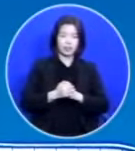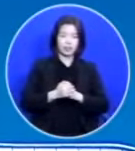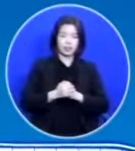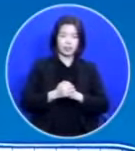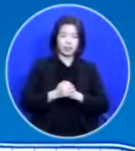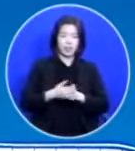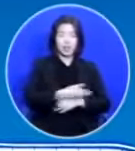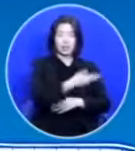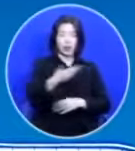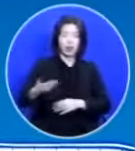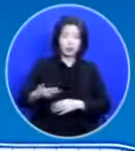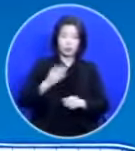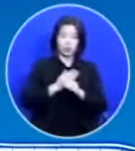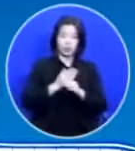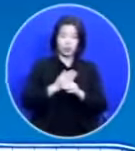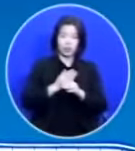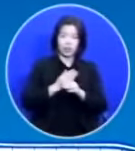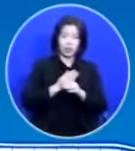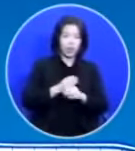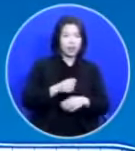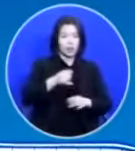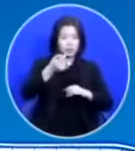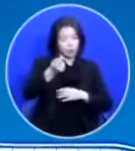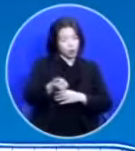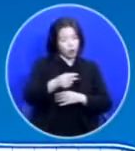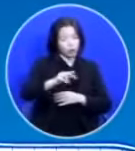여러분 중에 적어도 몇 명은 기절을 해야